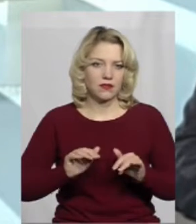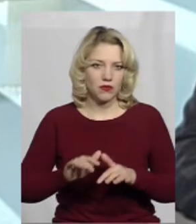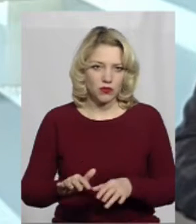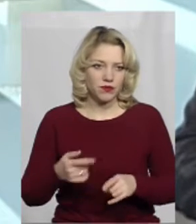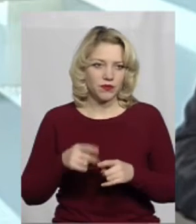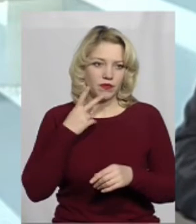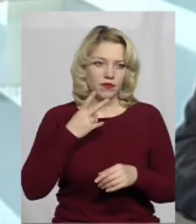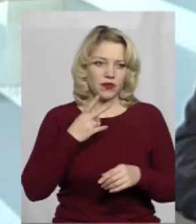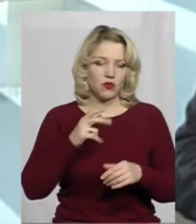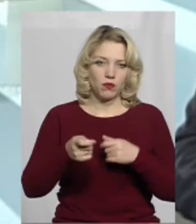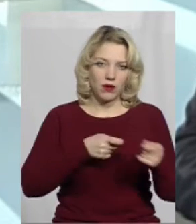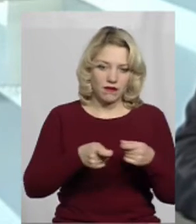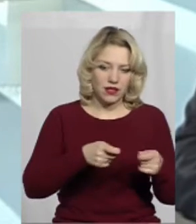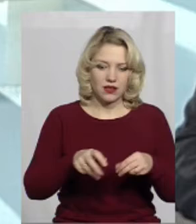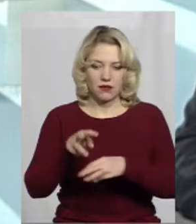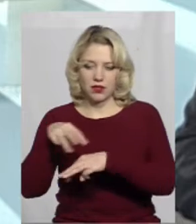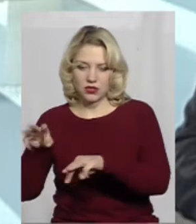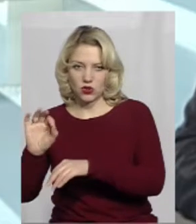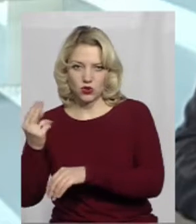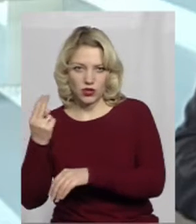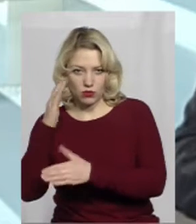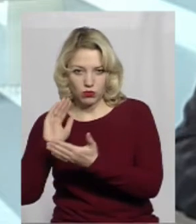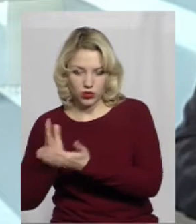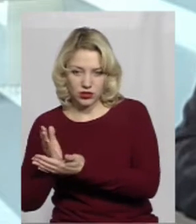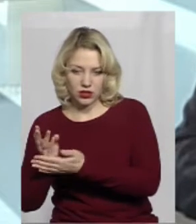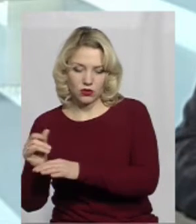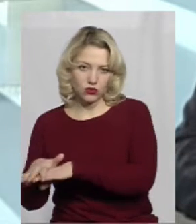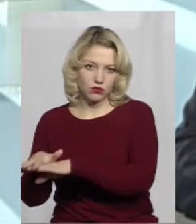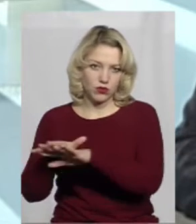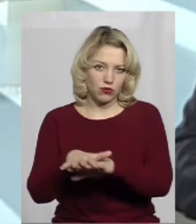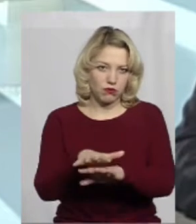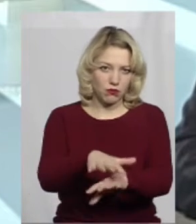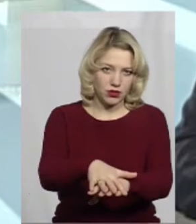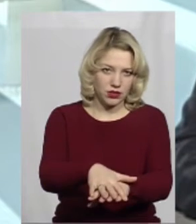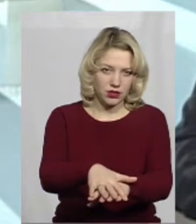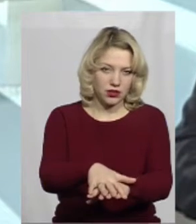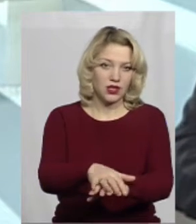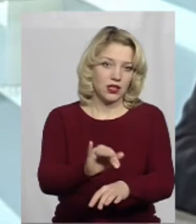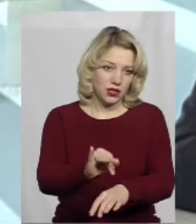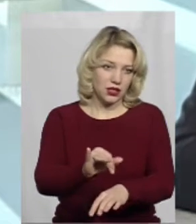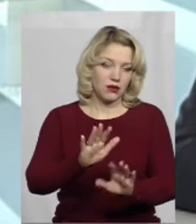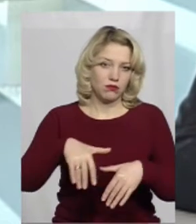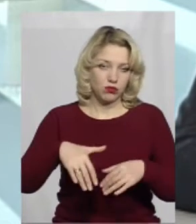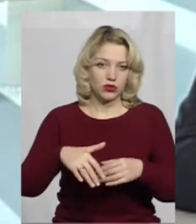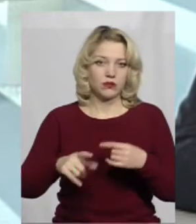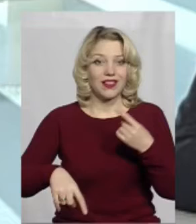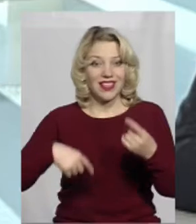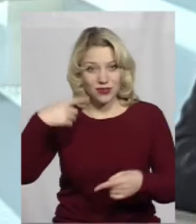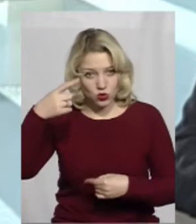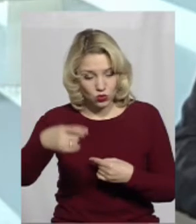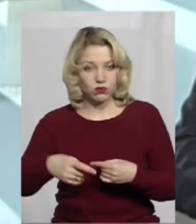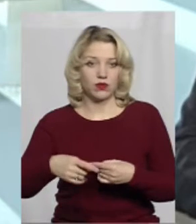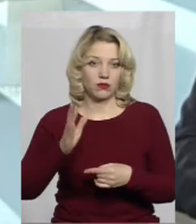управління, Міністерство соціальної політики, перерахування коштів, і потім наступна сплата